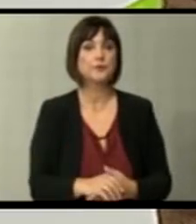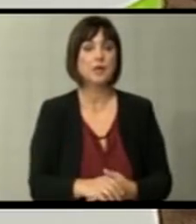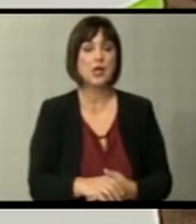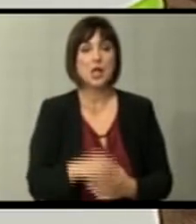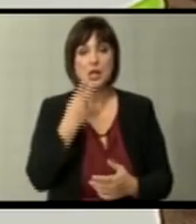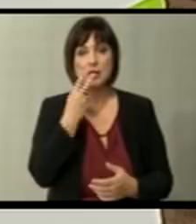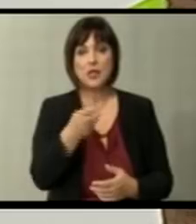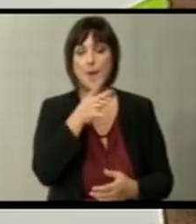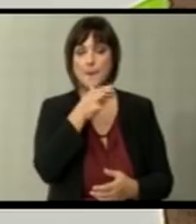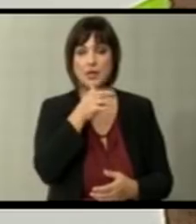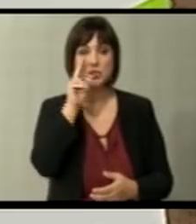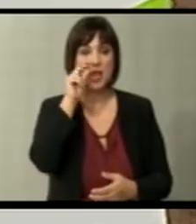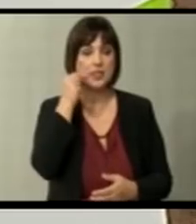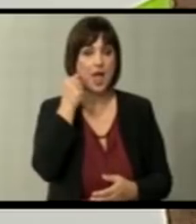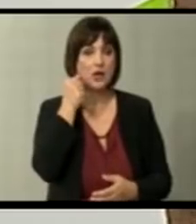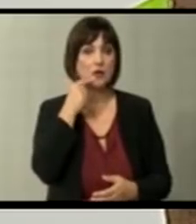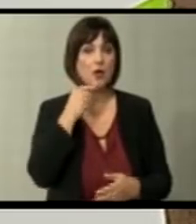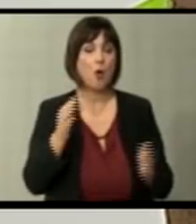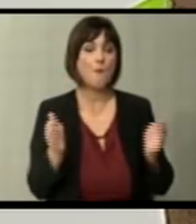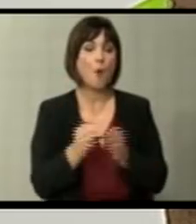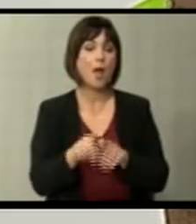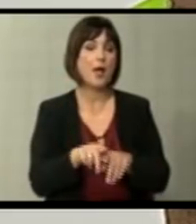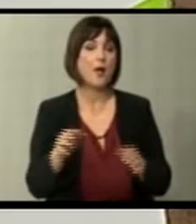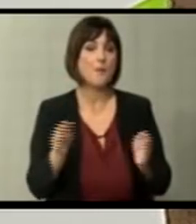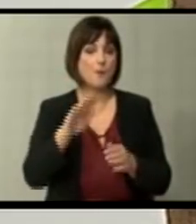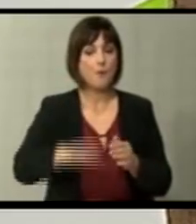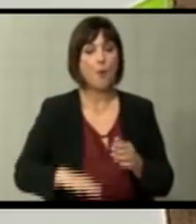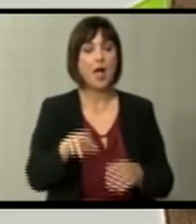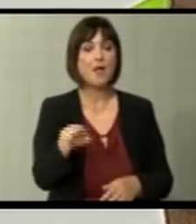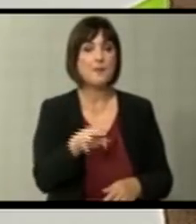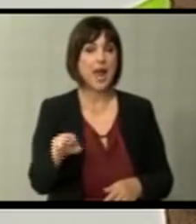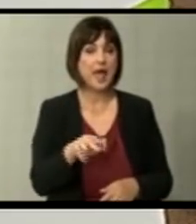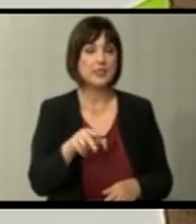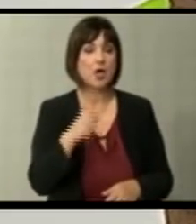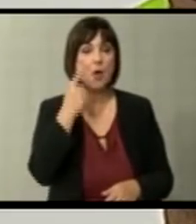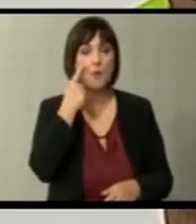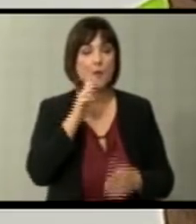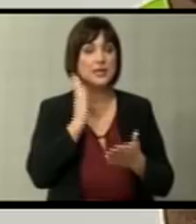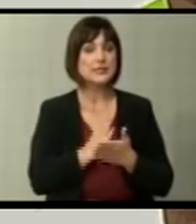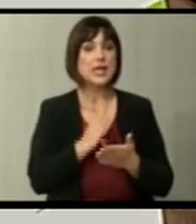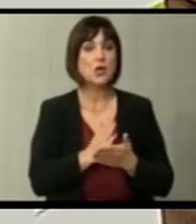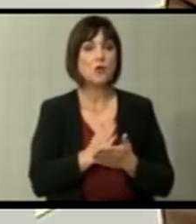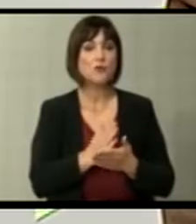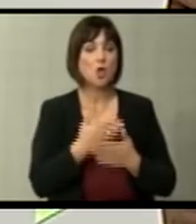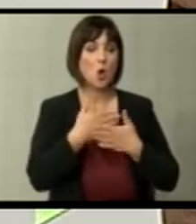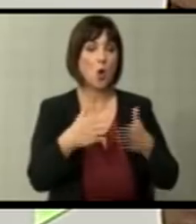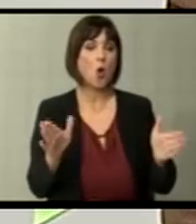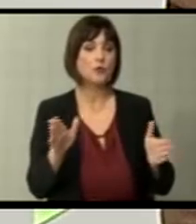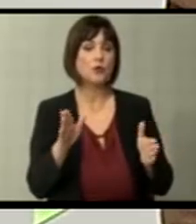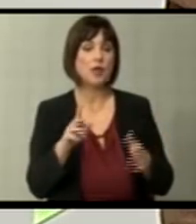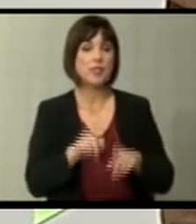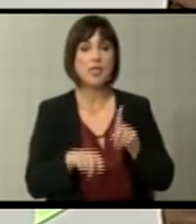гледајќи на македонскиот народ како помал брат, обидувајќи се секогаш кога ке се отвори